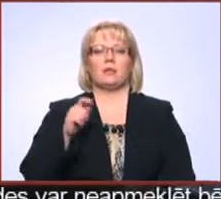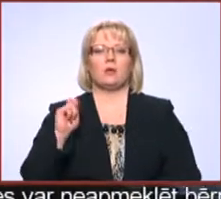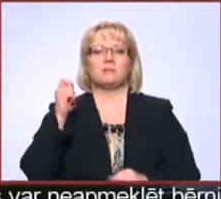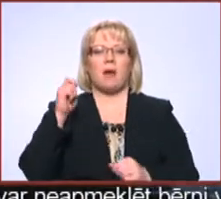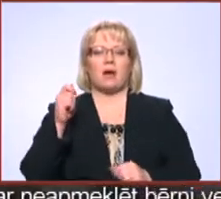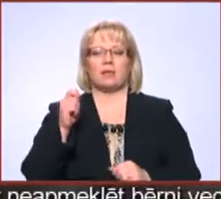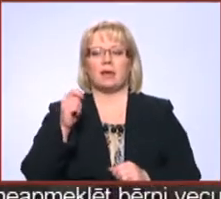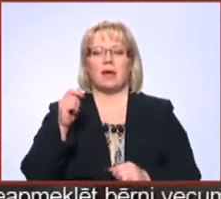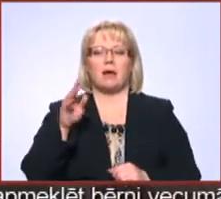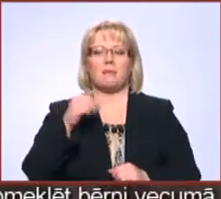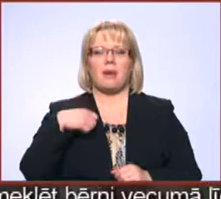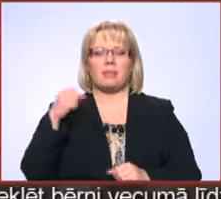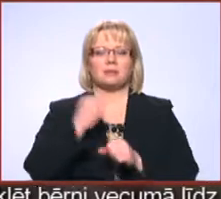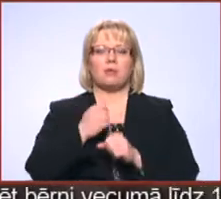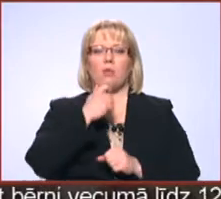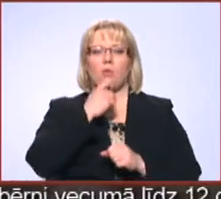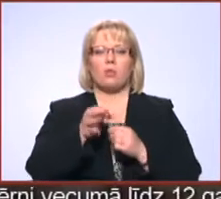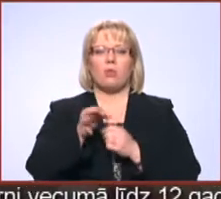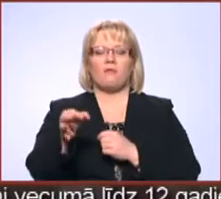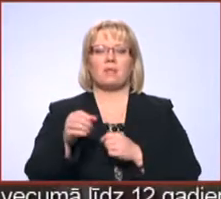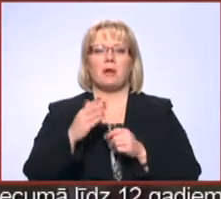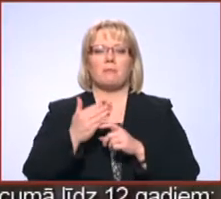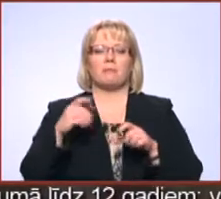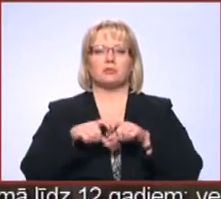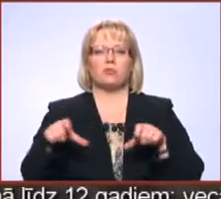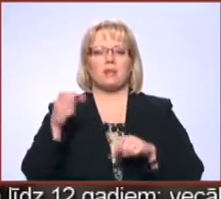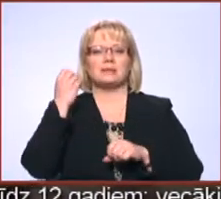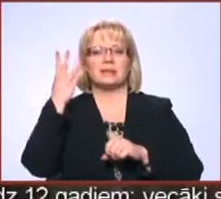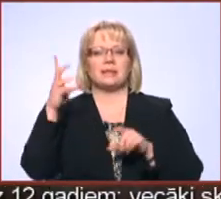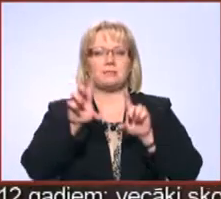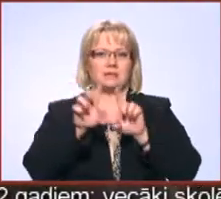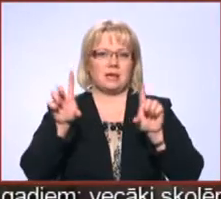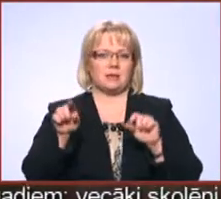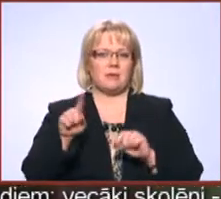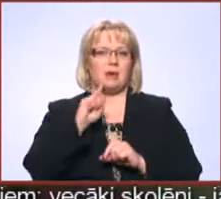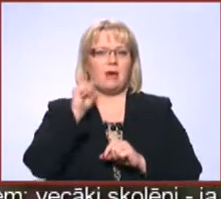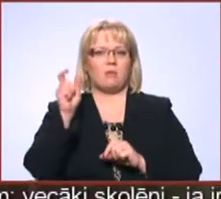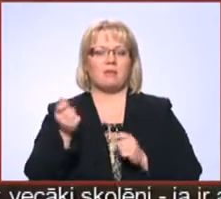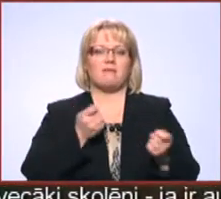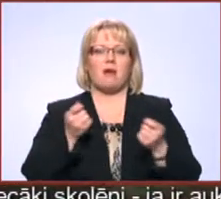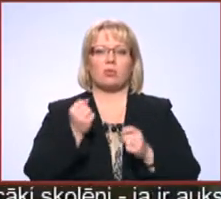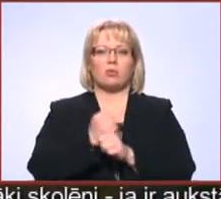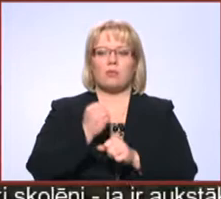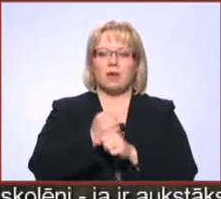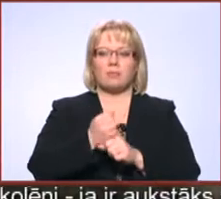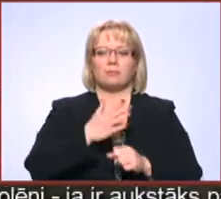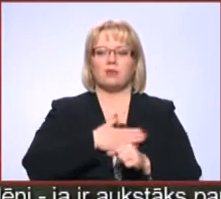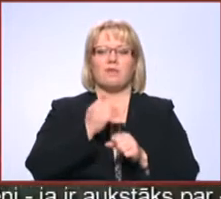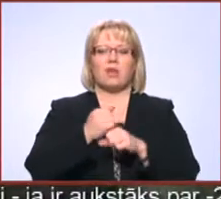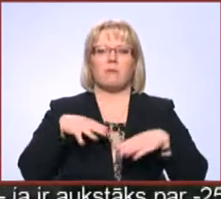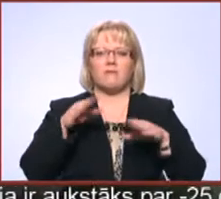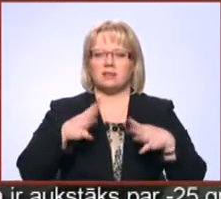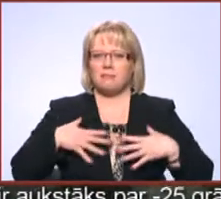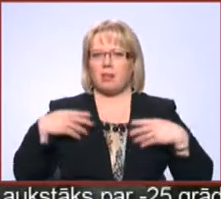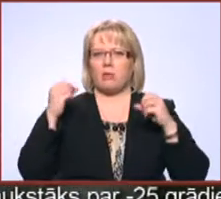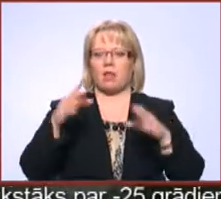strādā kā brīvprātīgā vienā no Gulbenes novada pirmskolas izglītības iestādē. Jaunie te vada nodarbības un savu darbu veic ar pilnu